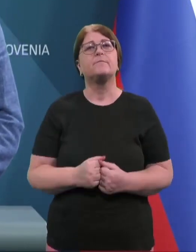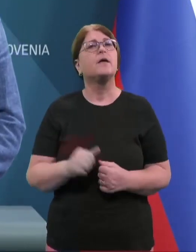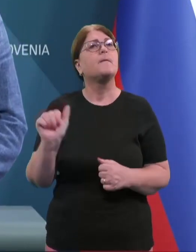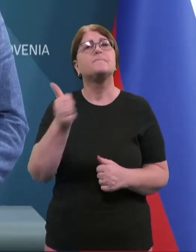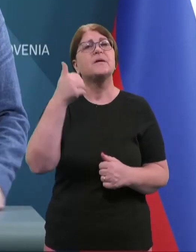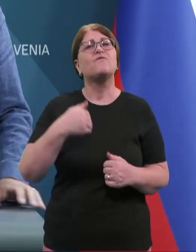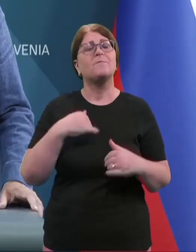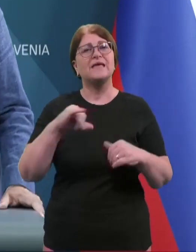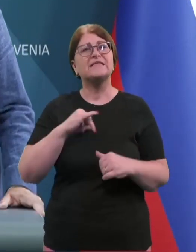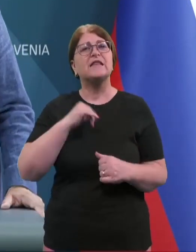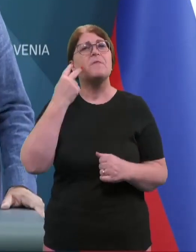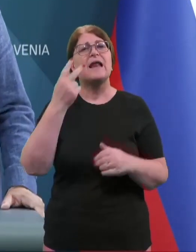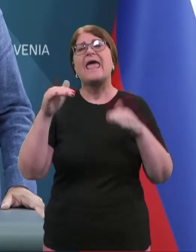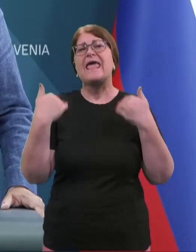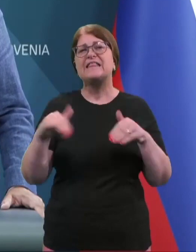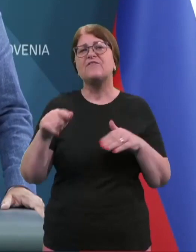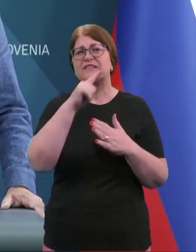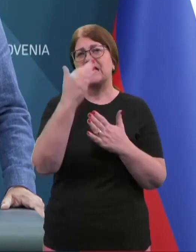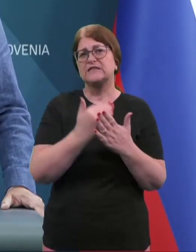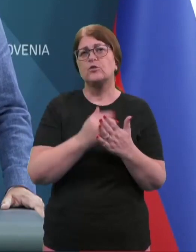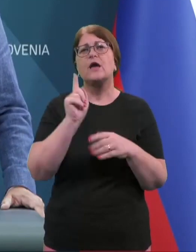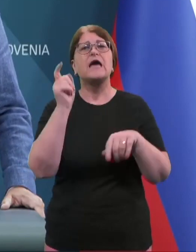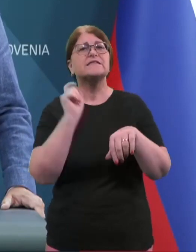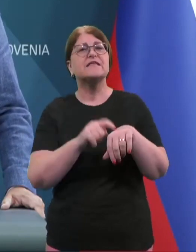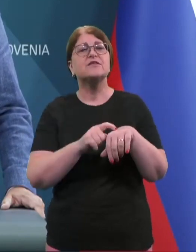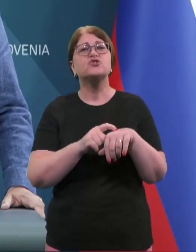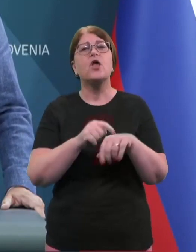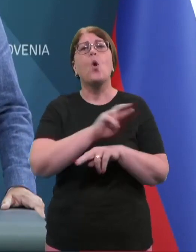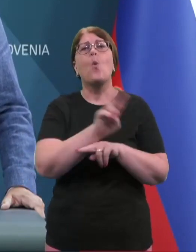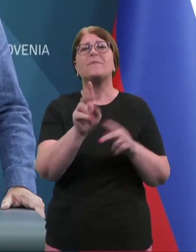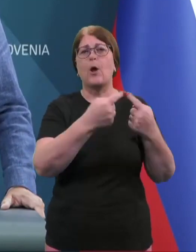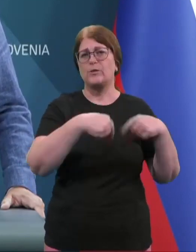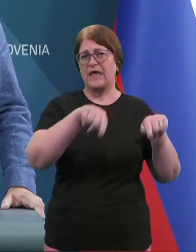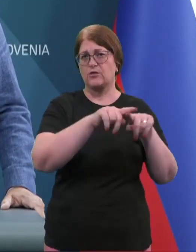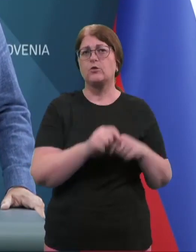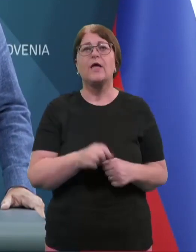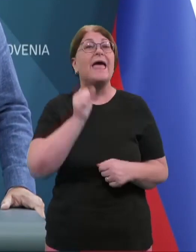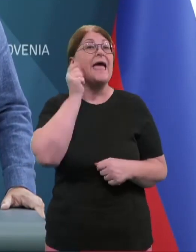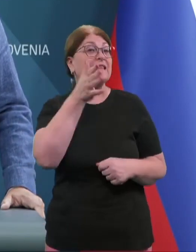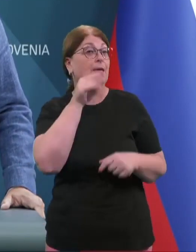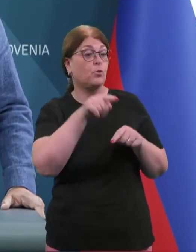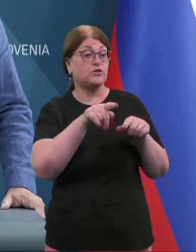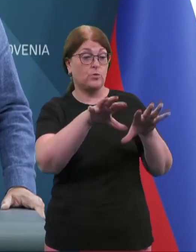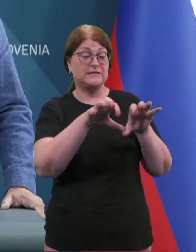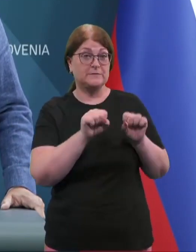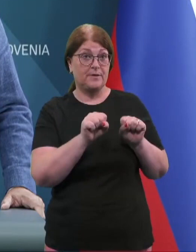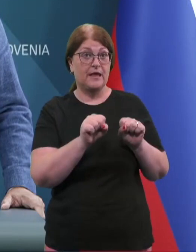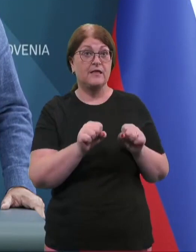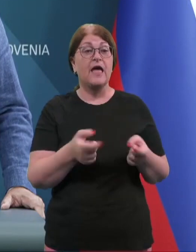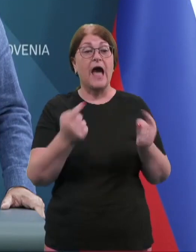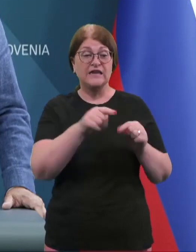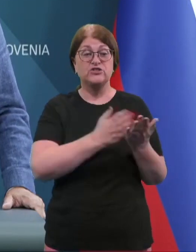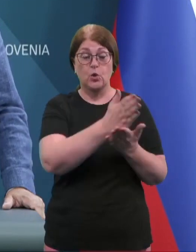Najprej me zanima glede interventnega zakona, kar se tiče upravnih enor. Kdaj bo ta sprejet? So to zdaj